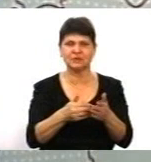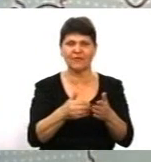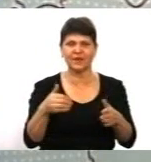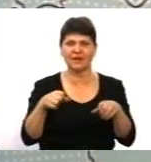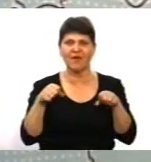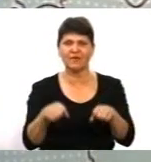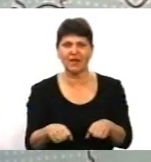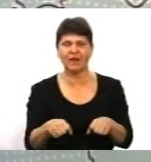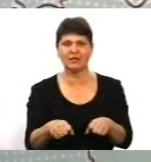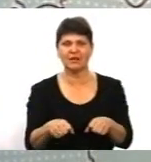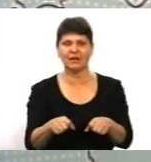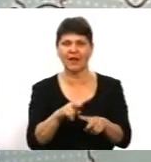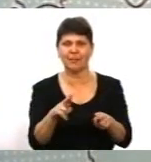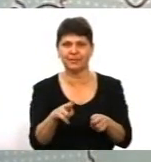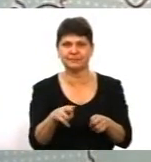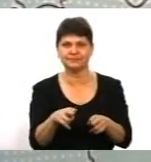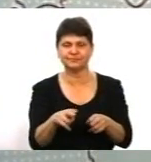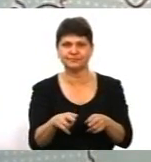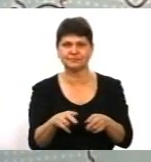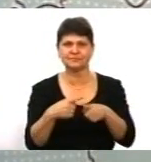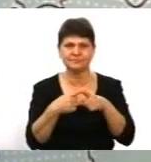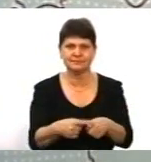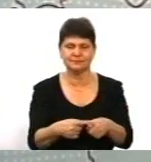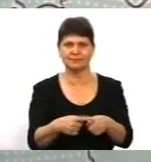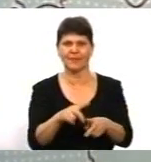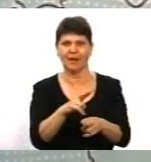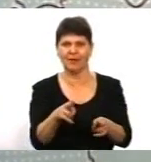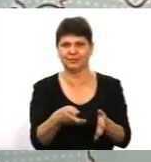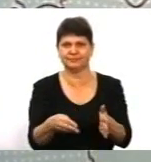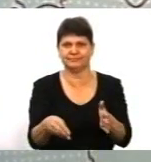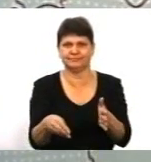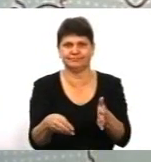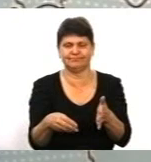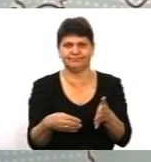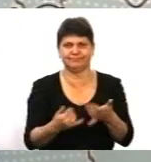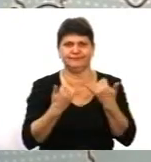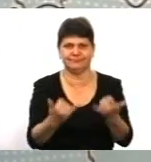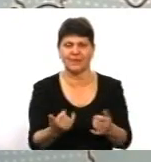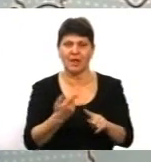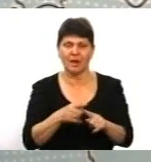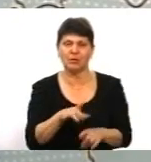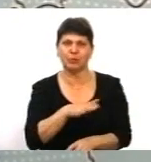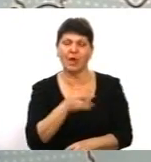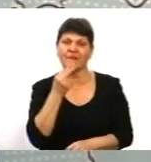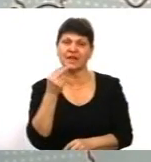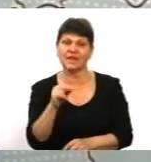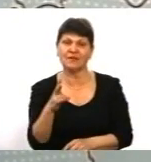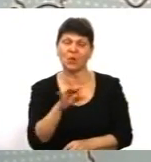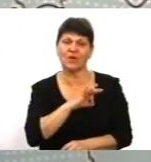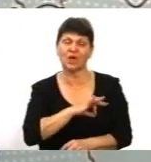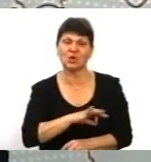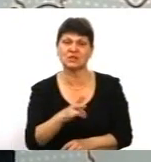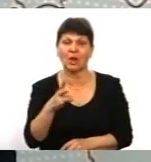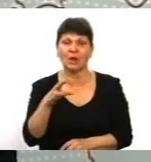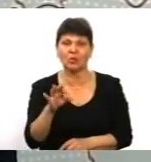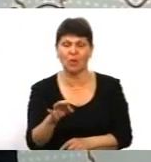подачок, якихось поступок і так далі. Оце все було достатньо ефективно використано. І достатньо ефективно було використано